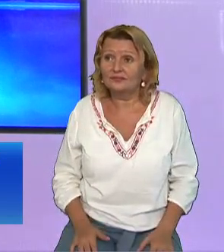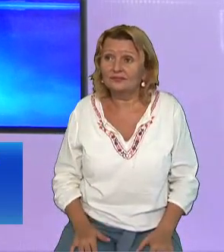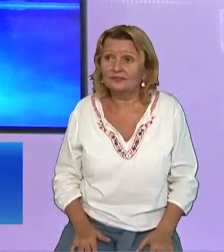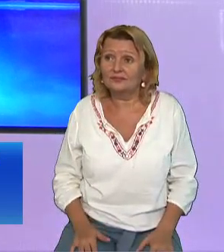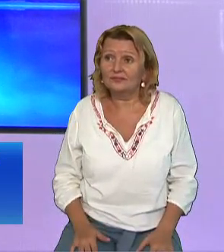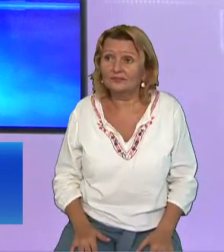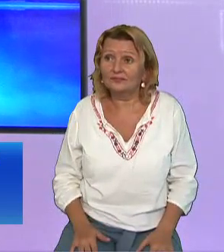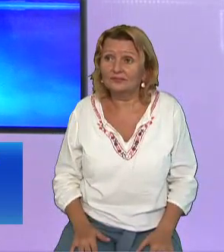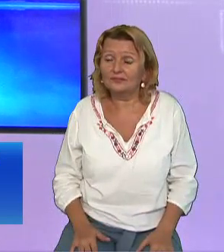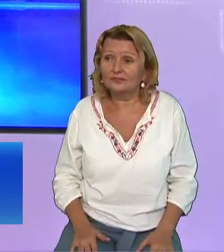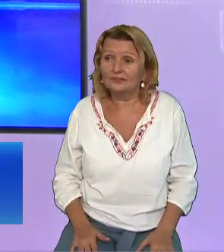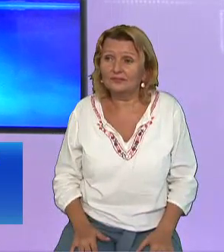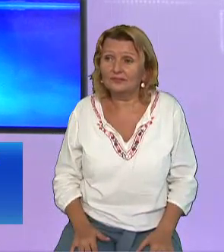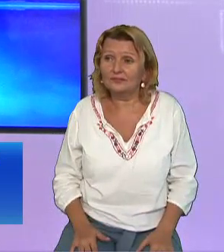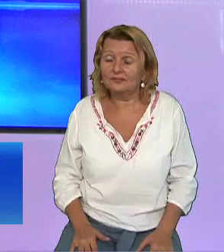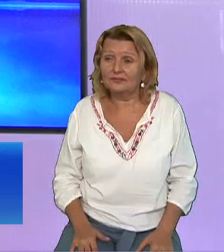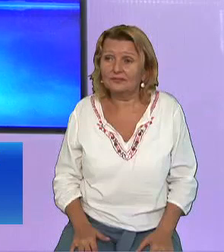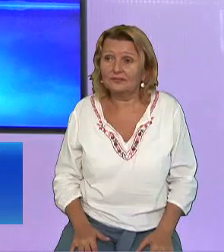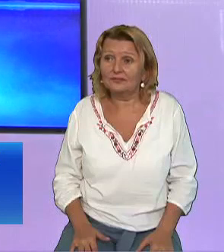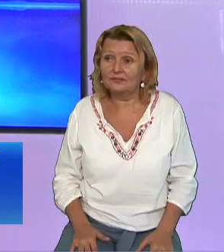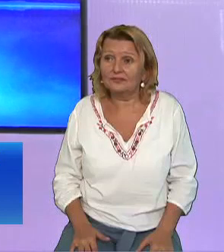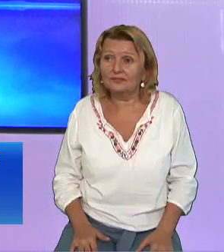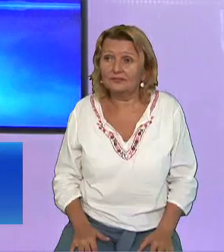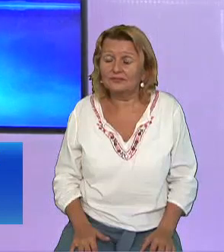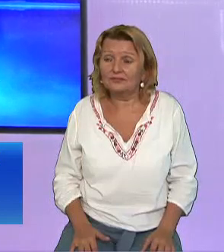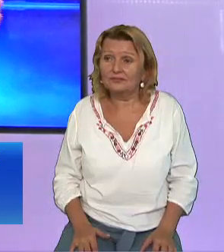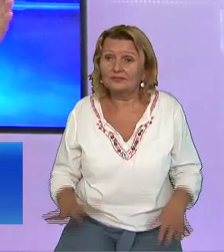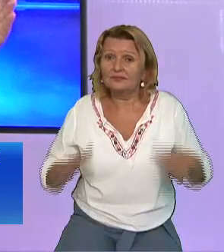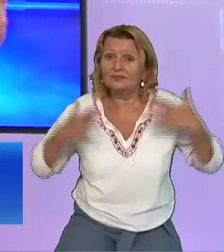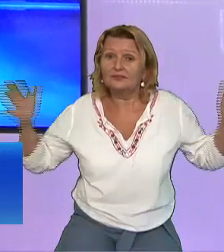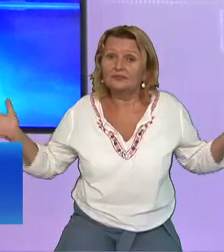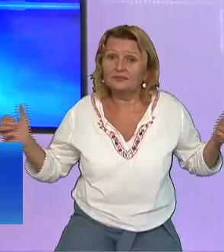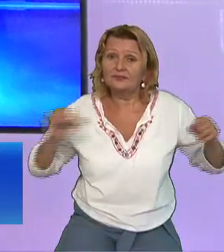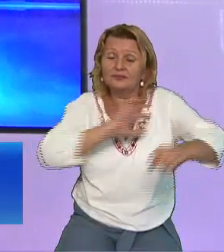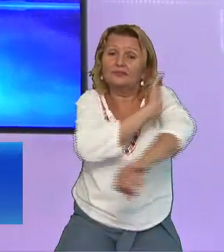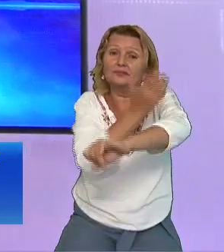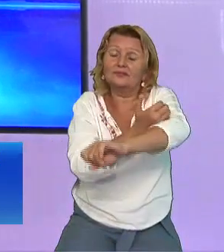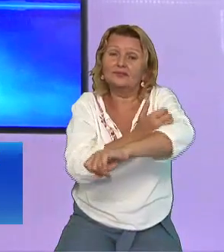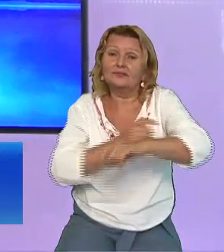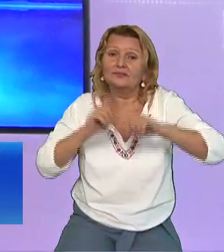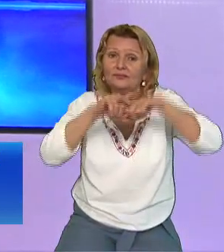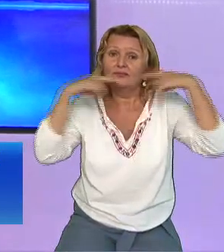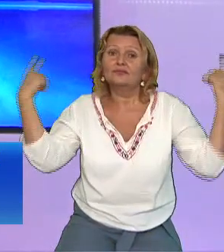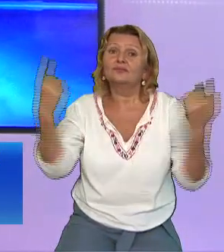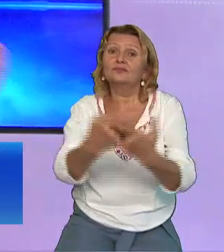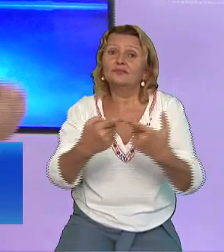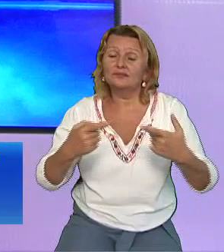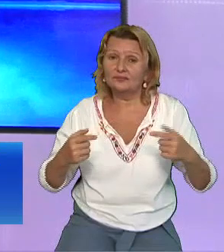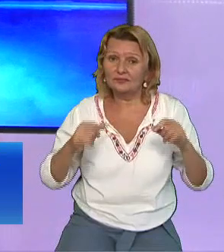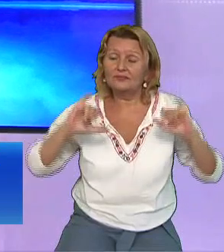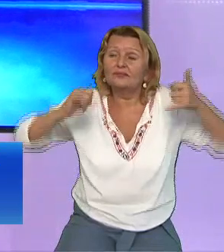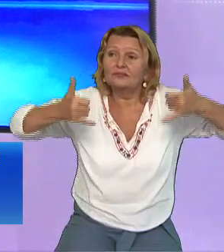experimentată Pentru că zice apostolul Pavel în Filipen capitolul 3 Să-l cunosc pe el și puterea învierii lui Acea